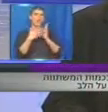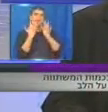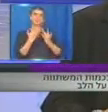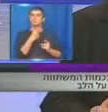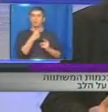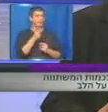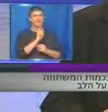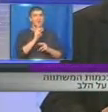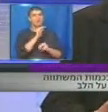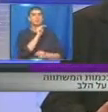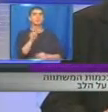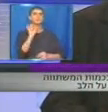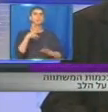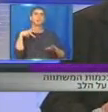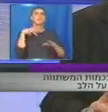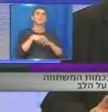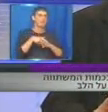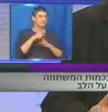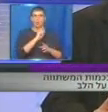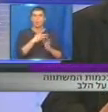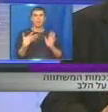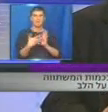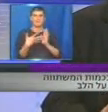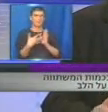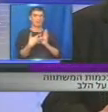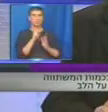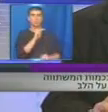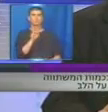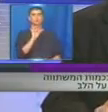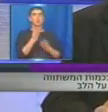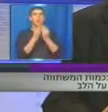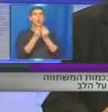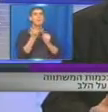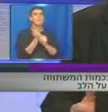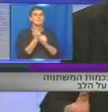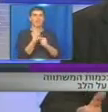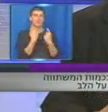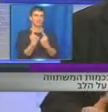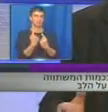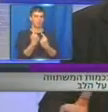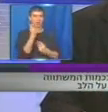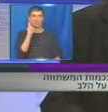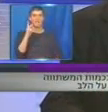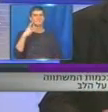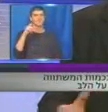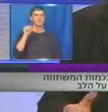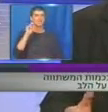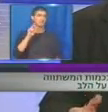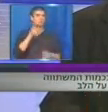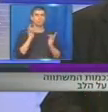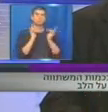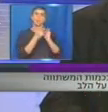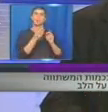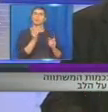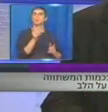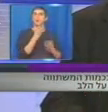פעם לא בנושא של התערבות, אף פעם לא נבדק הנושא של החומר הפעיל עצמו מול איזשהו חומר פלצבו או מול